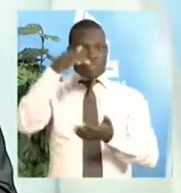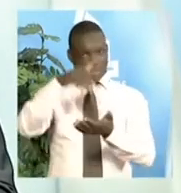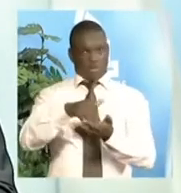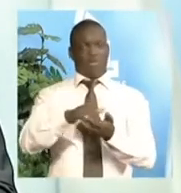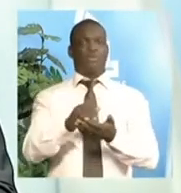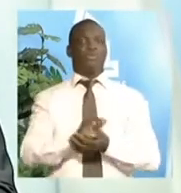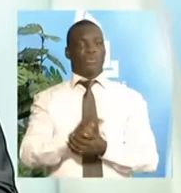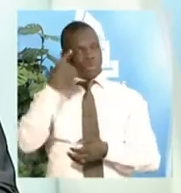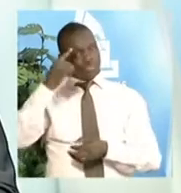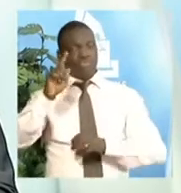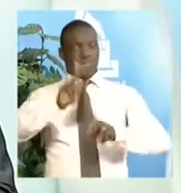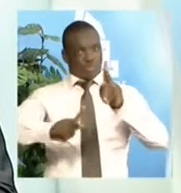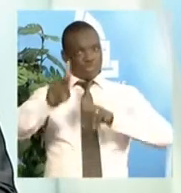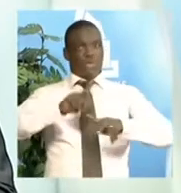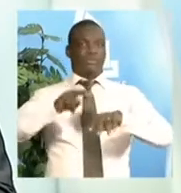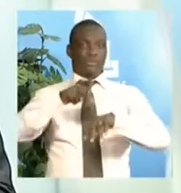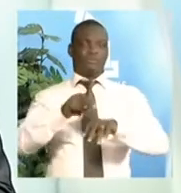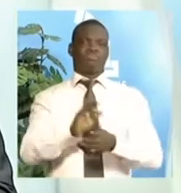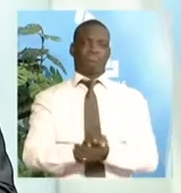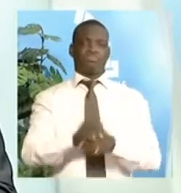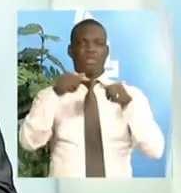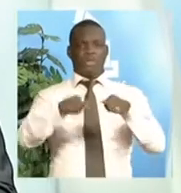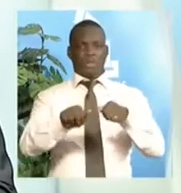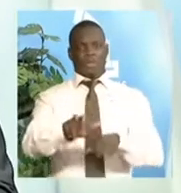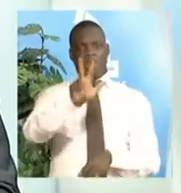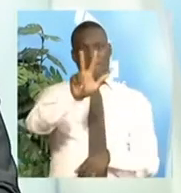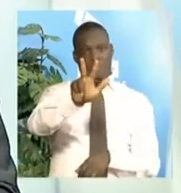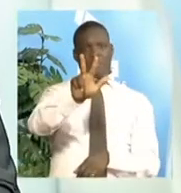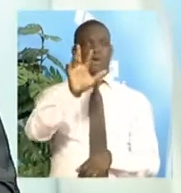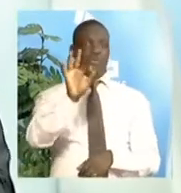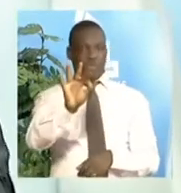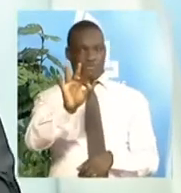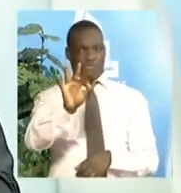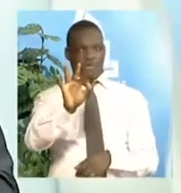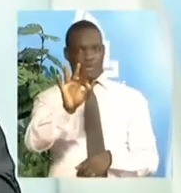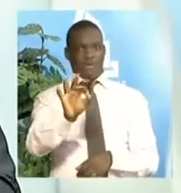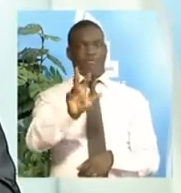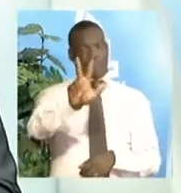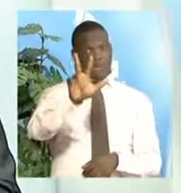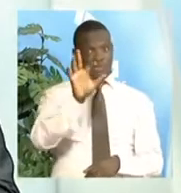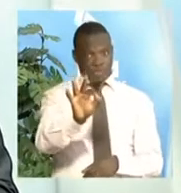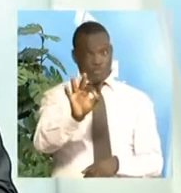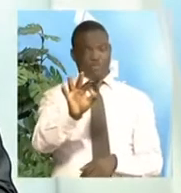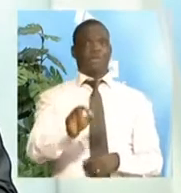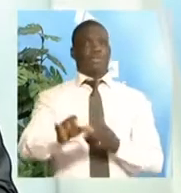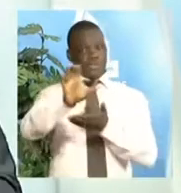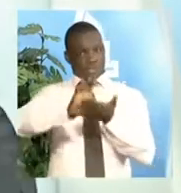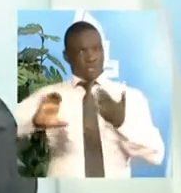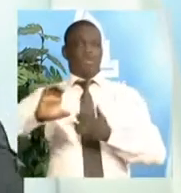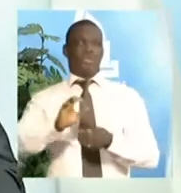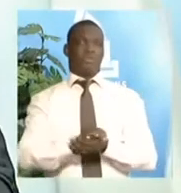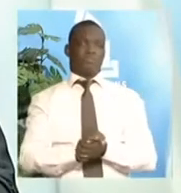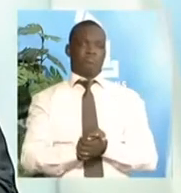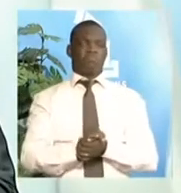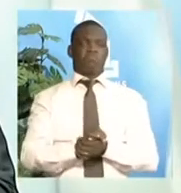de la population. Donc, il reste 39 circonscriptions à lire, dont les résultats sont retenus pour l'heure. Il va